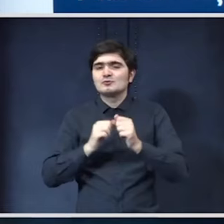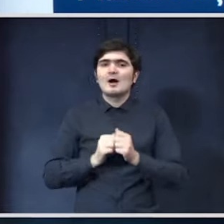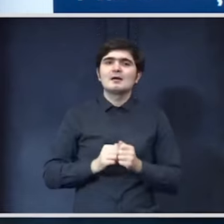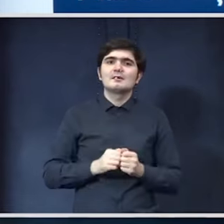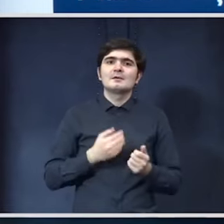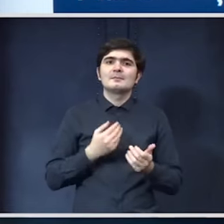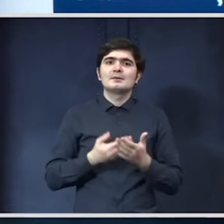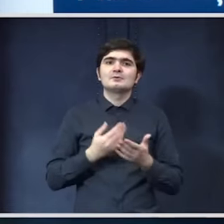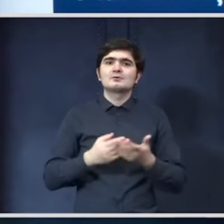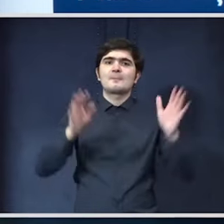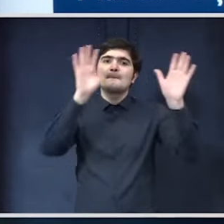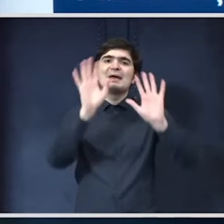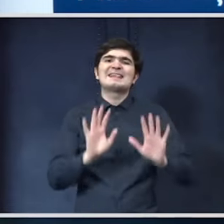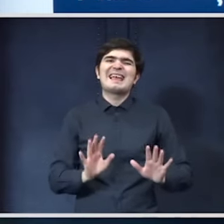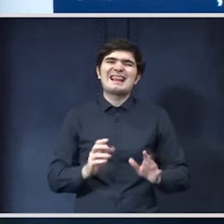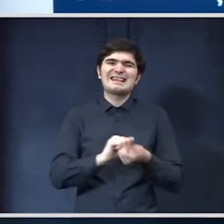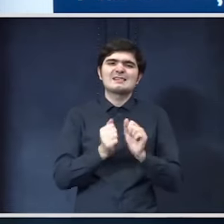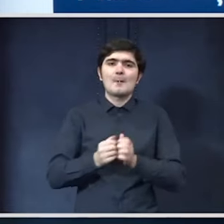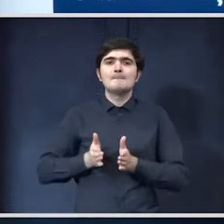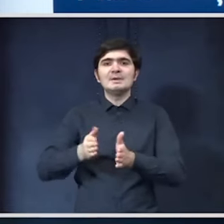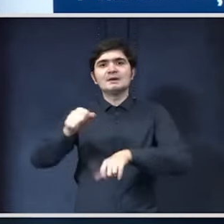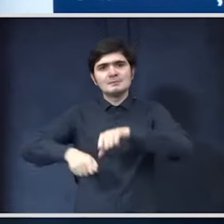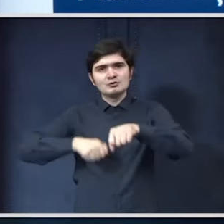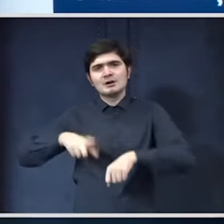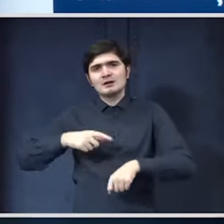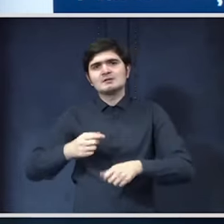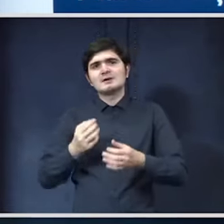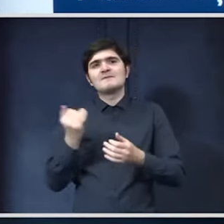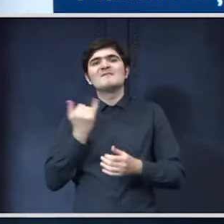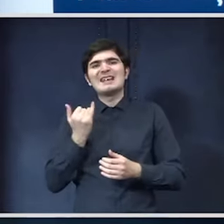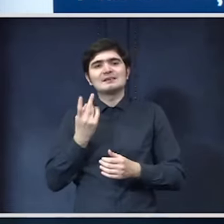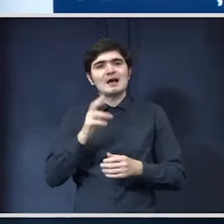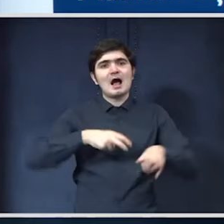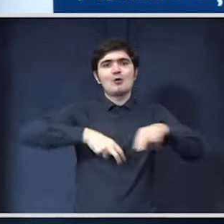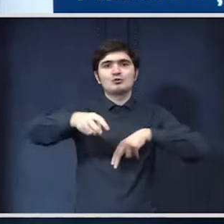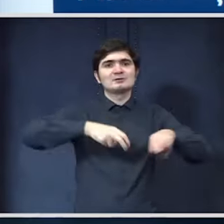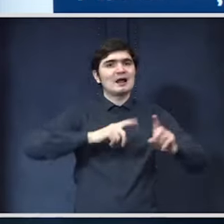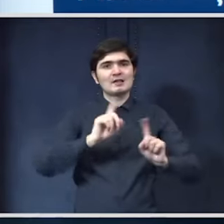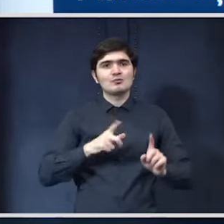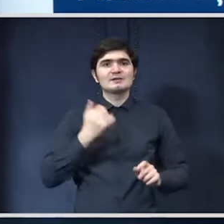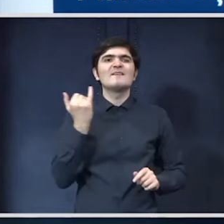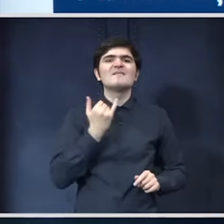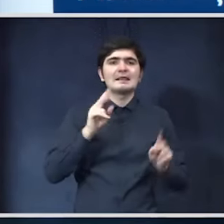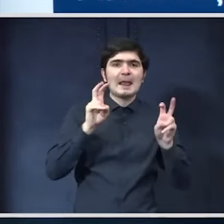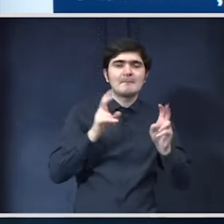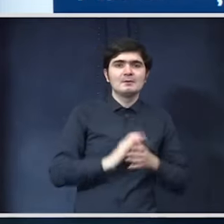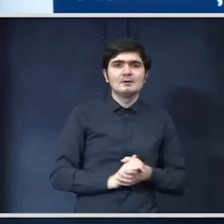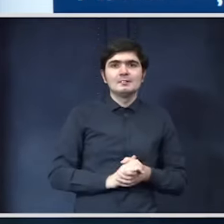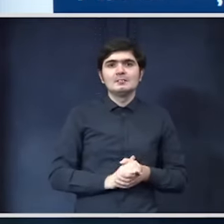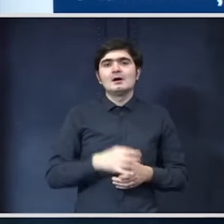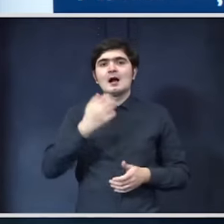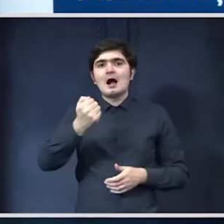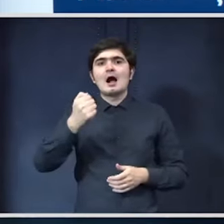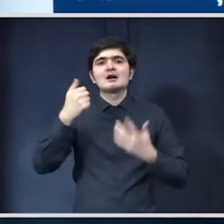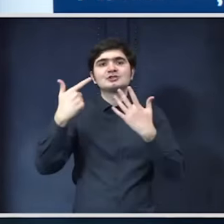perdele sau în piste de biciclete este verdă dar nu autostrada ca atare deci A7